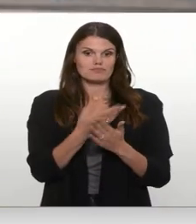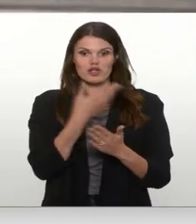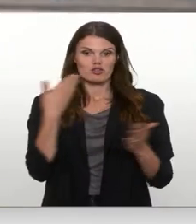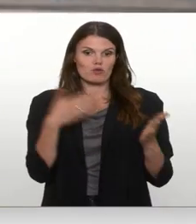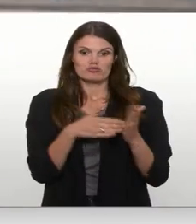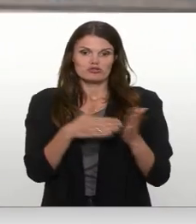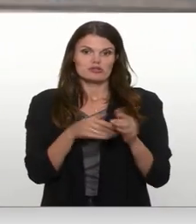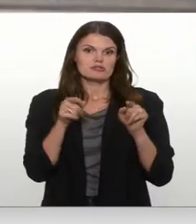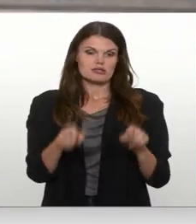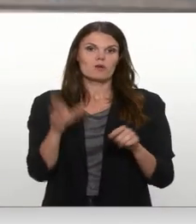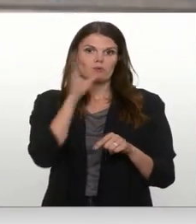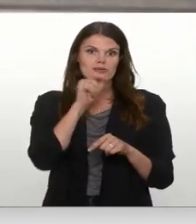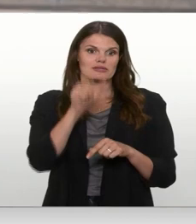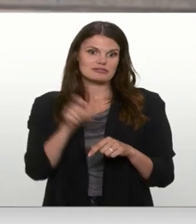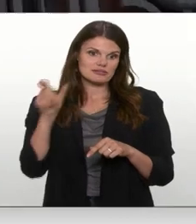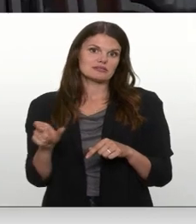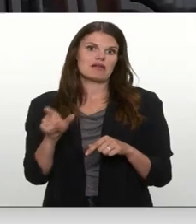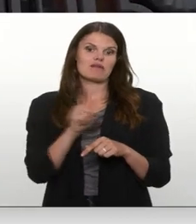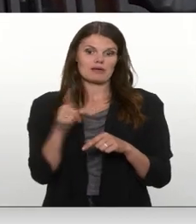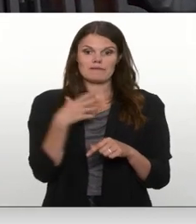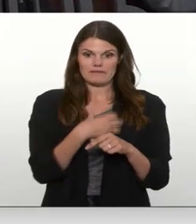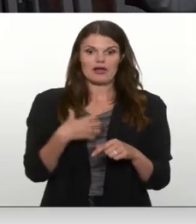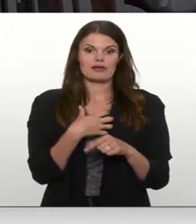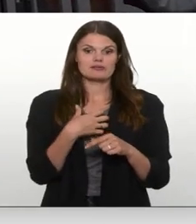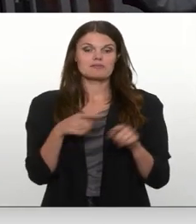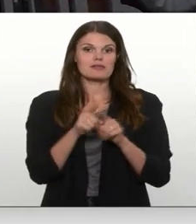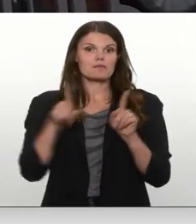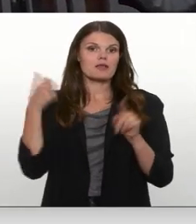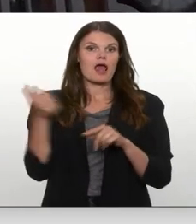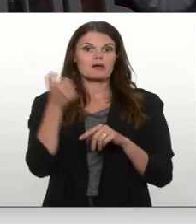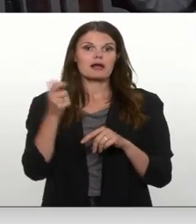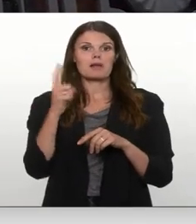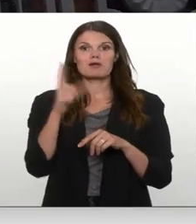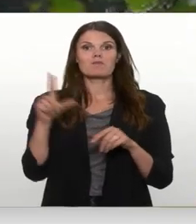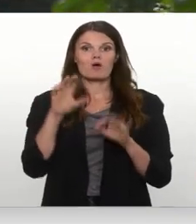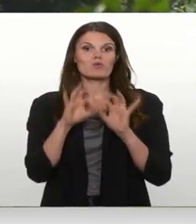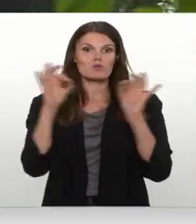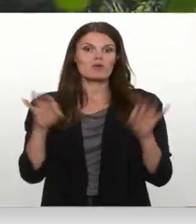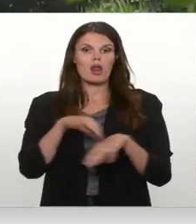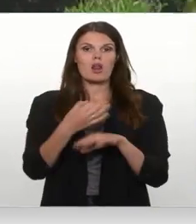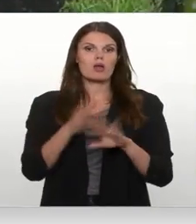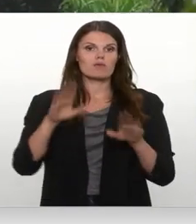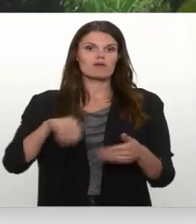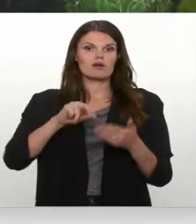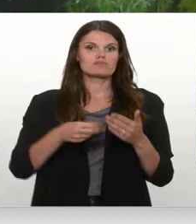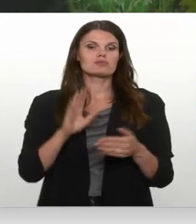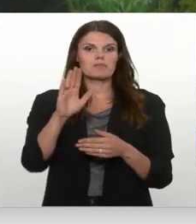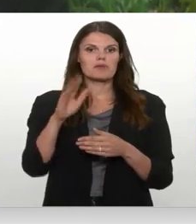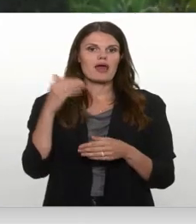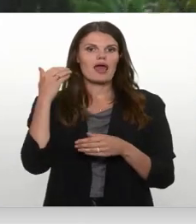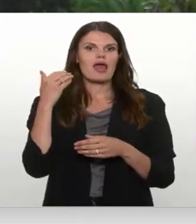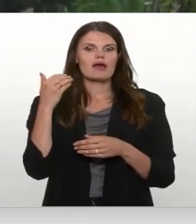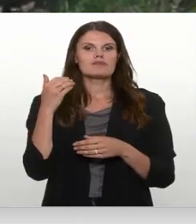un šādu iespēju cilvēkiem ir jārada. Tāpat arī no nākamā gada 1. jūlijā laulību varēs noslēgt pie diotura